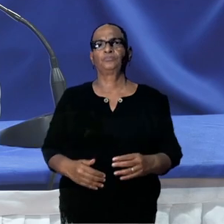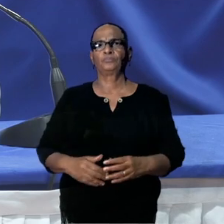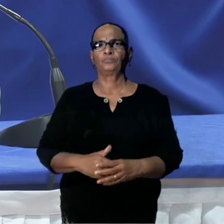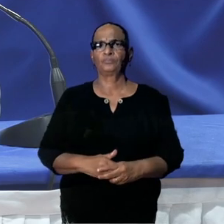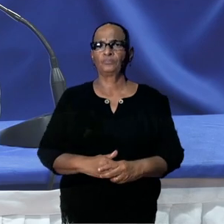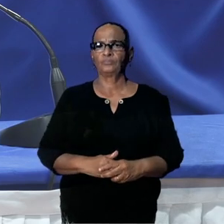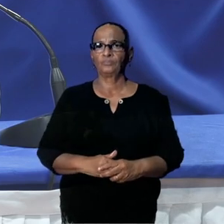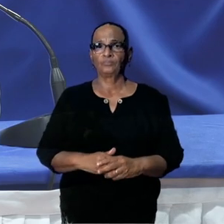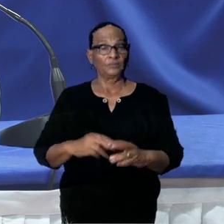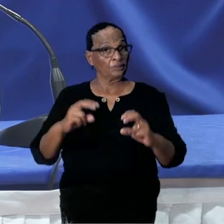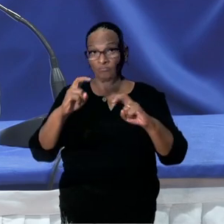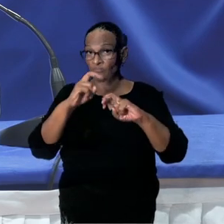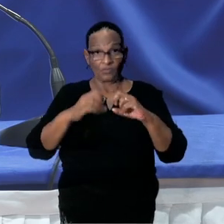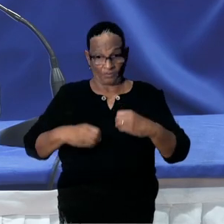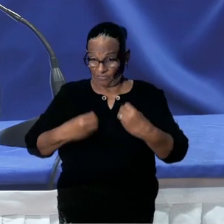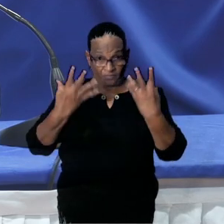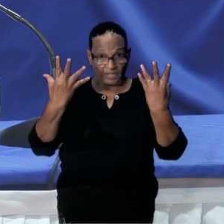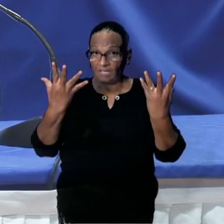onbekend verschijnsel.